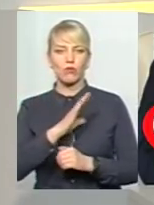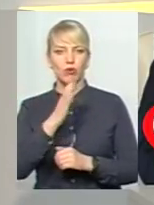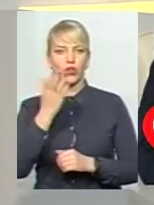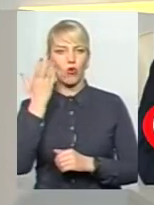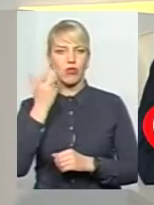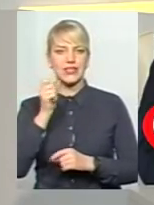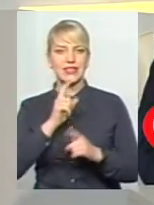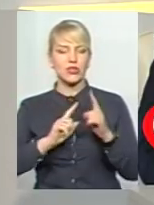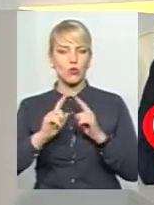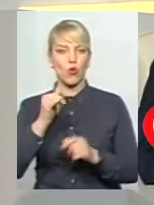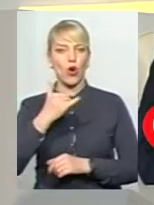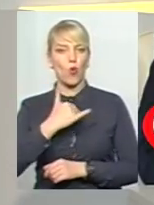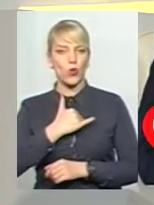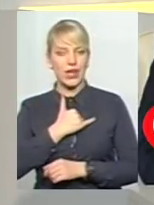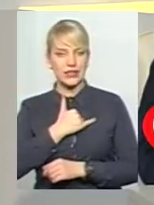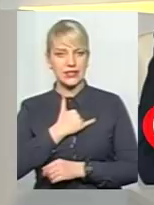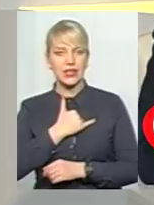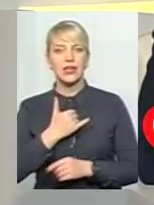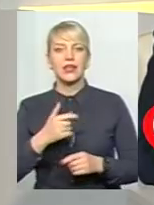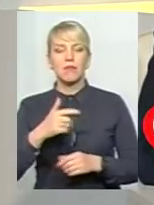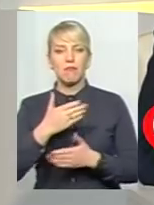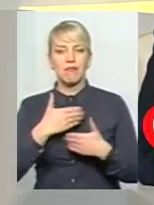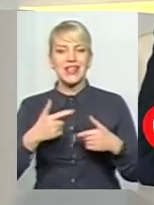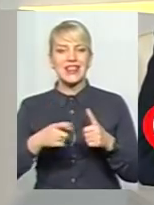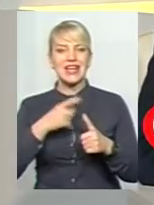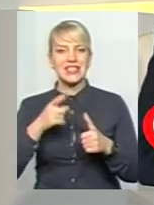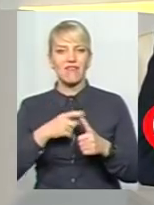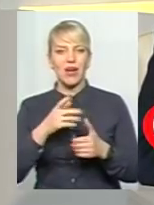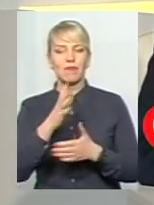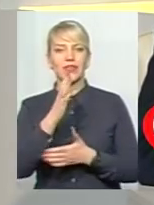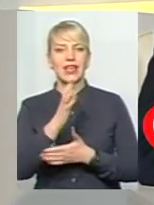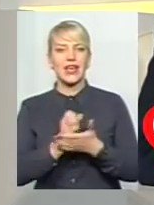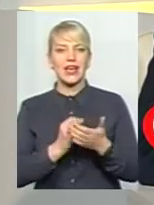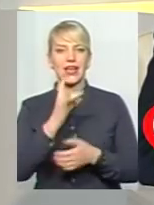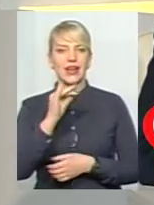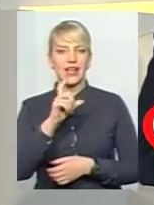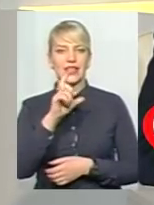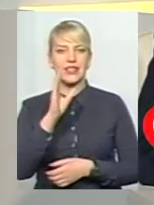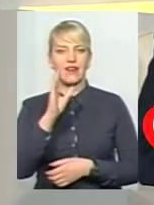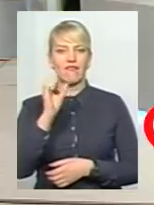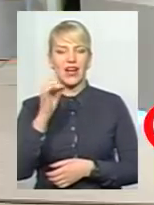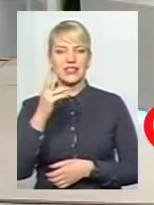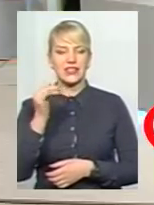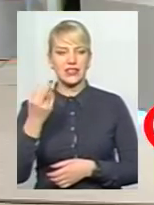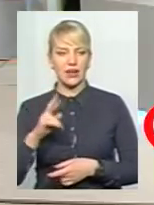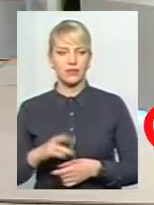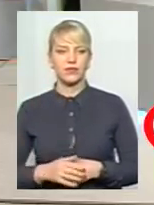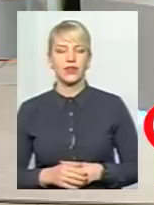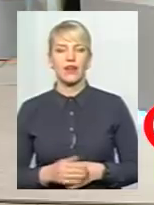зборах у нас. Ну, ми називаємо резервація, так. Коротше, будь ласка.